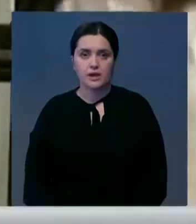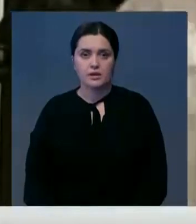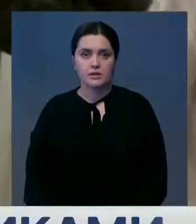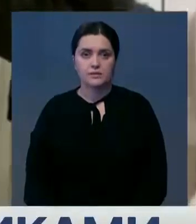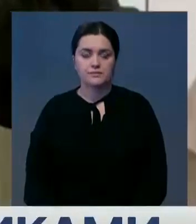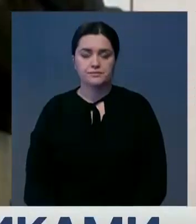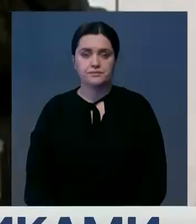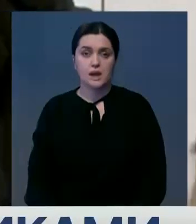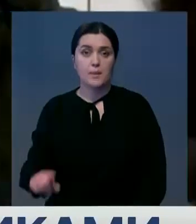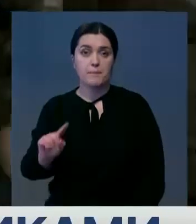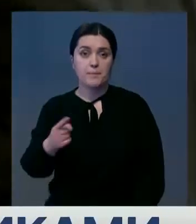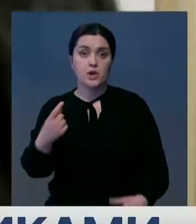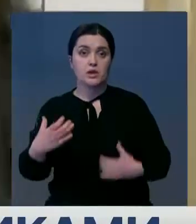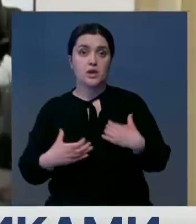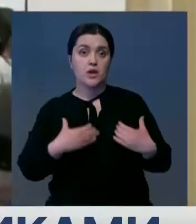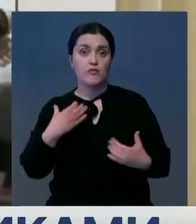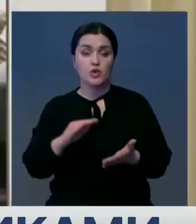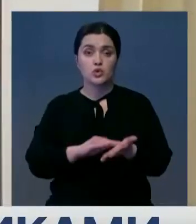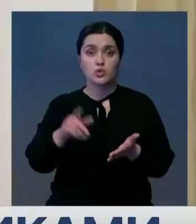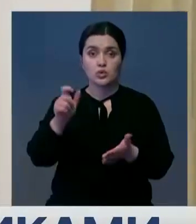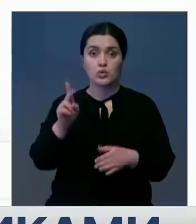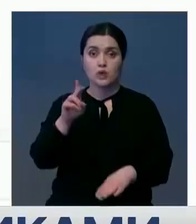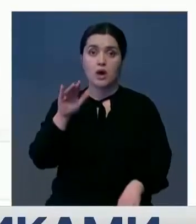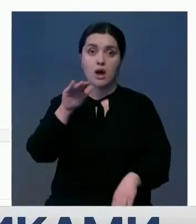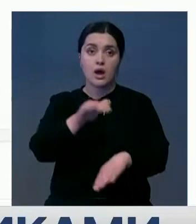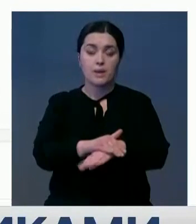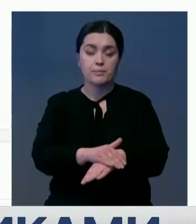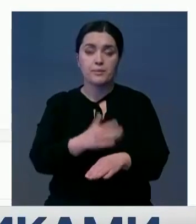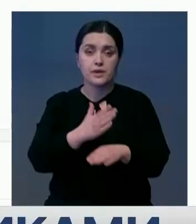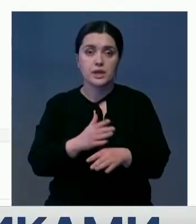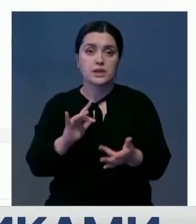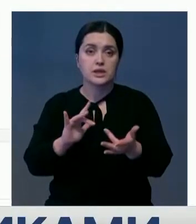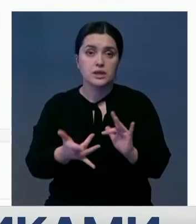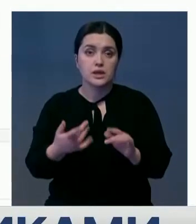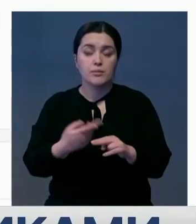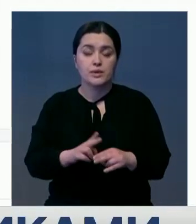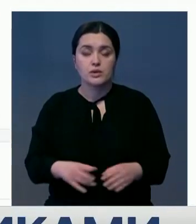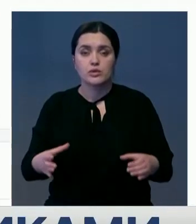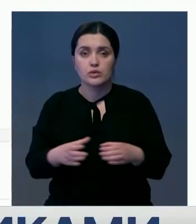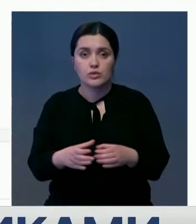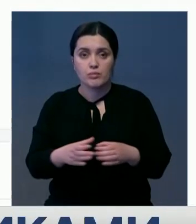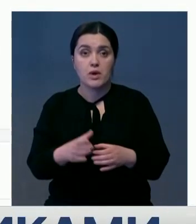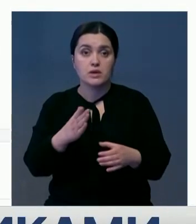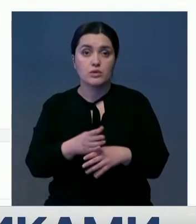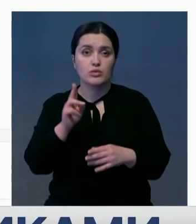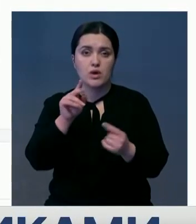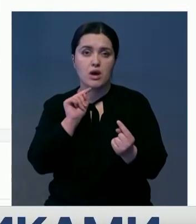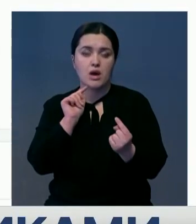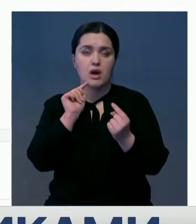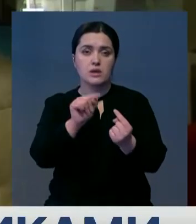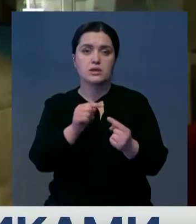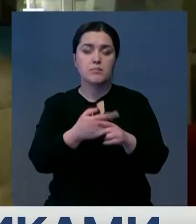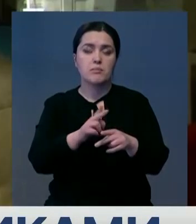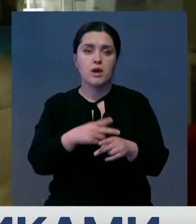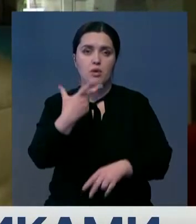Первыми тревогу забили журналисты. Кто-то из них обнаружил в соцсетях группы так называемых антипрививочников, где призывали саботировать